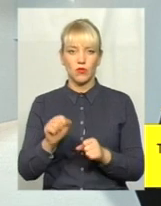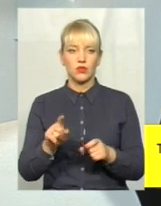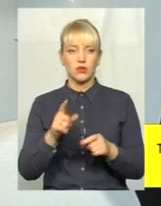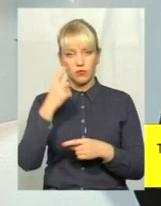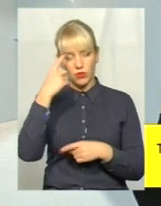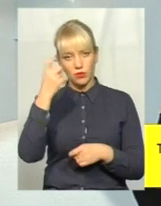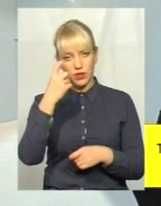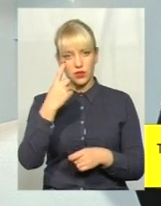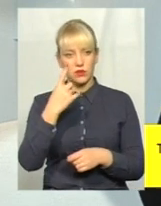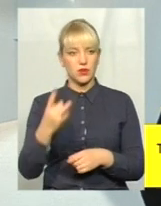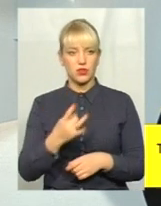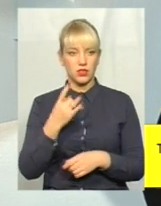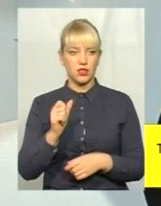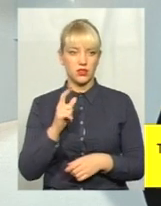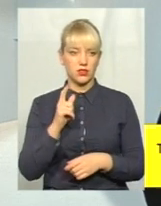попередження на перший раз.